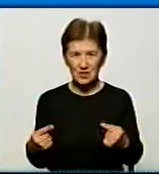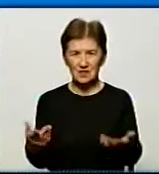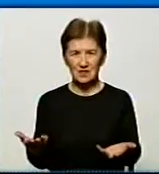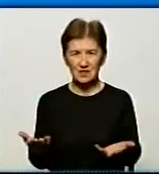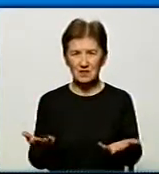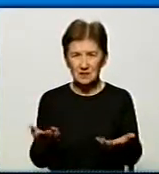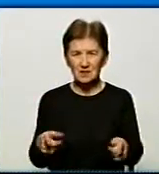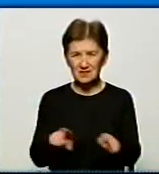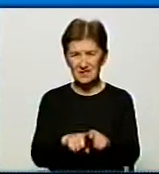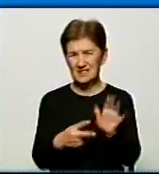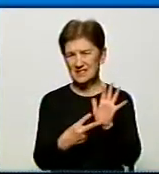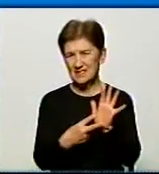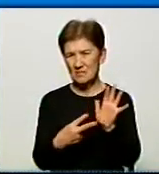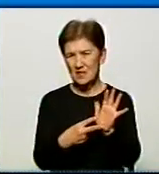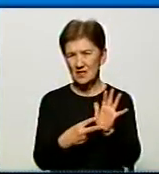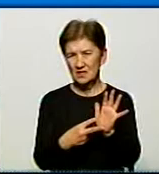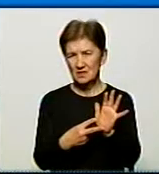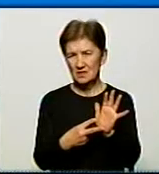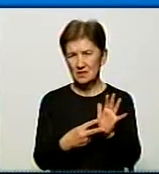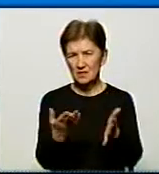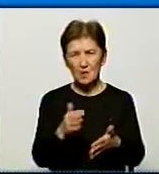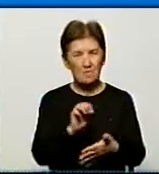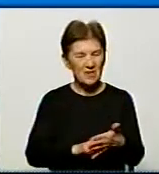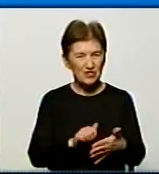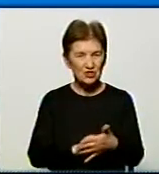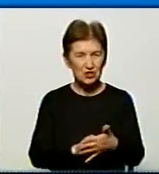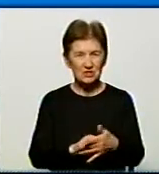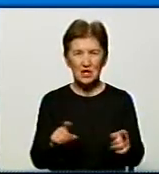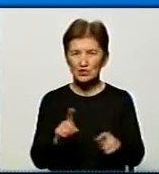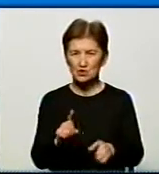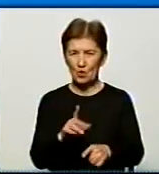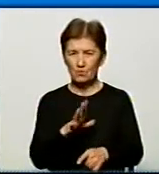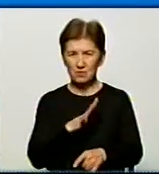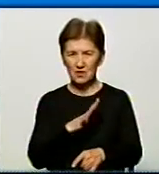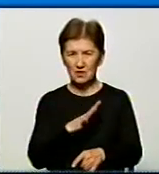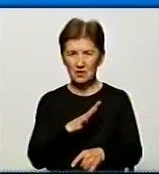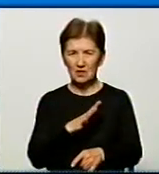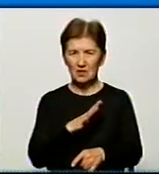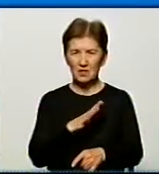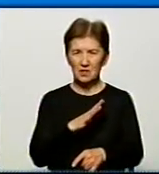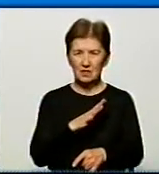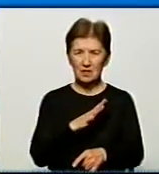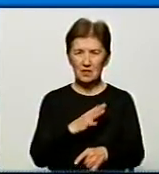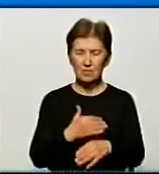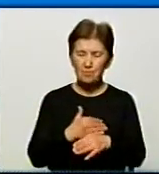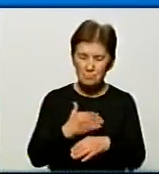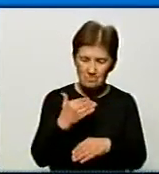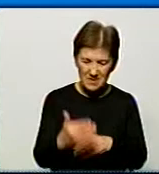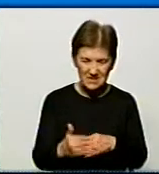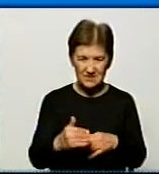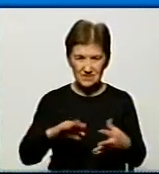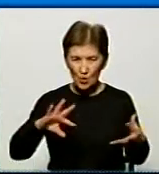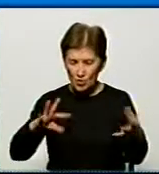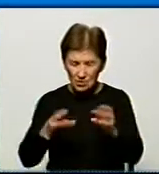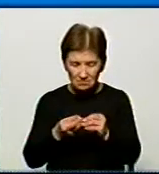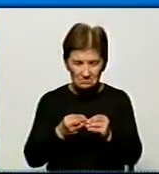загалом сталося сім, це вже причина того, що пацієнти були з групи ризику, це причина в тому, що в них пізно діагностували